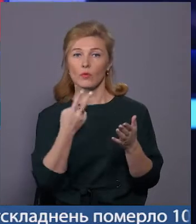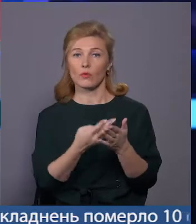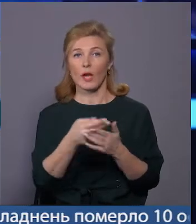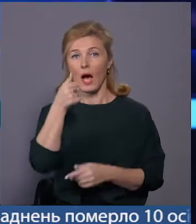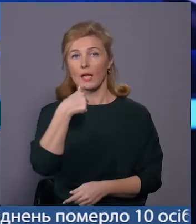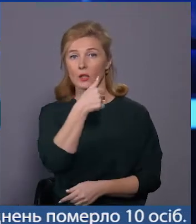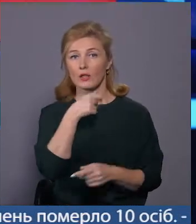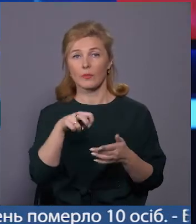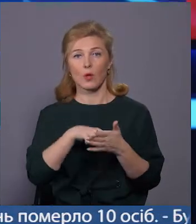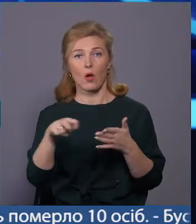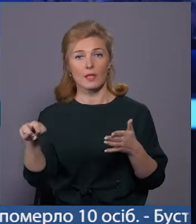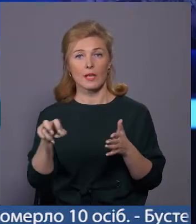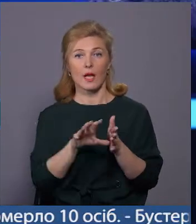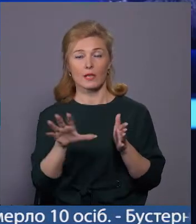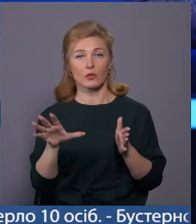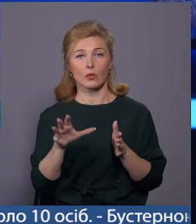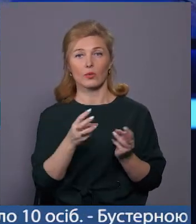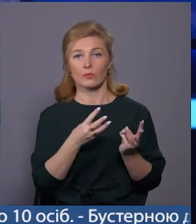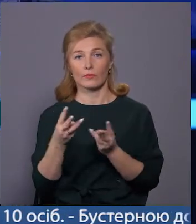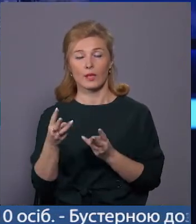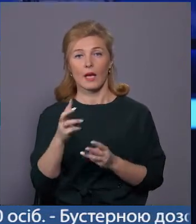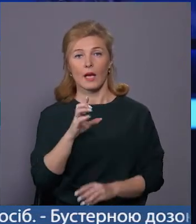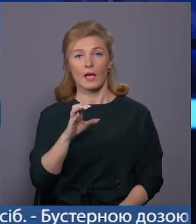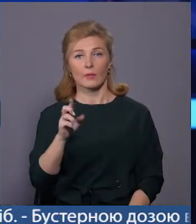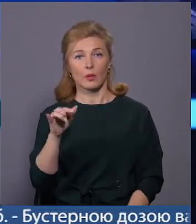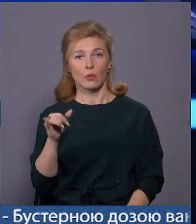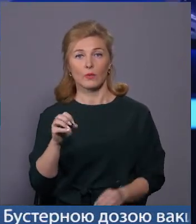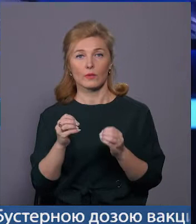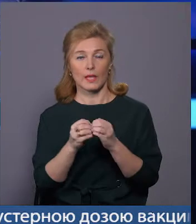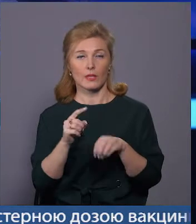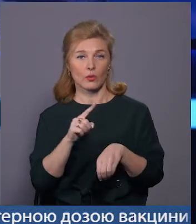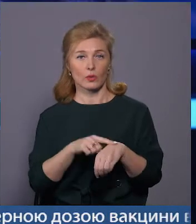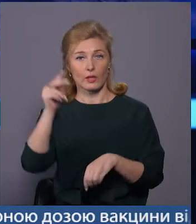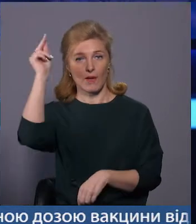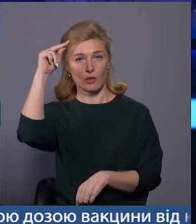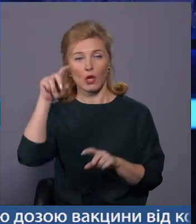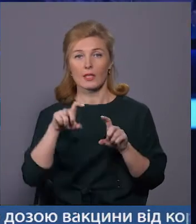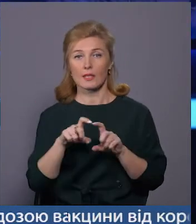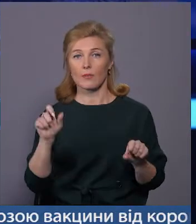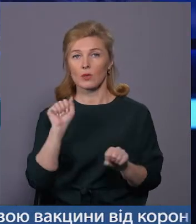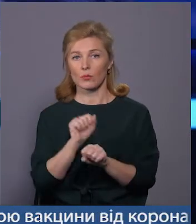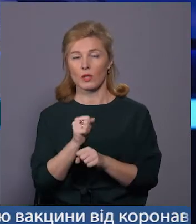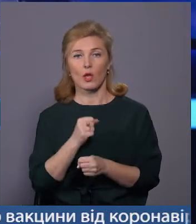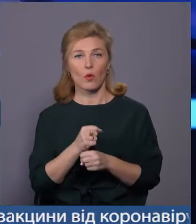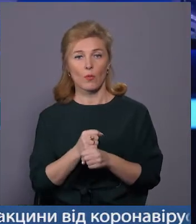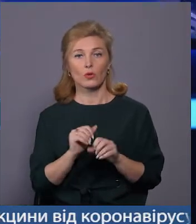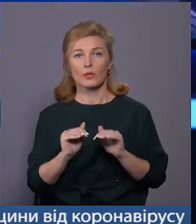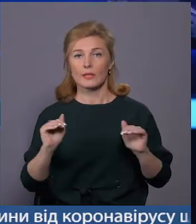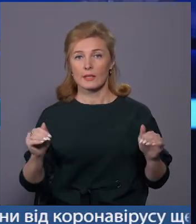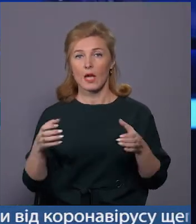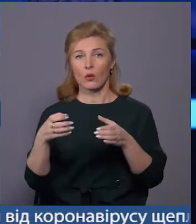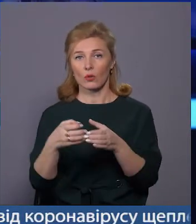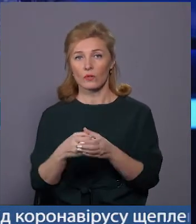анонімного листа на електронку СБУ вранці близько 10-ї години. Навчальні заклади призупинили роботу, дітей та